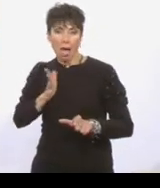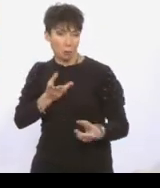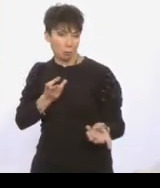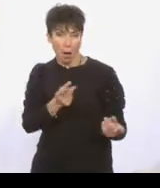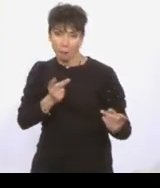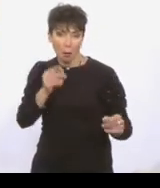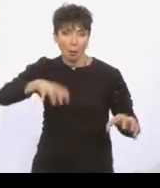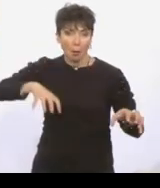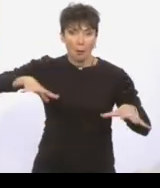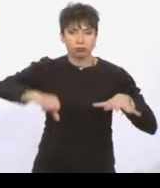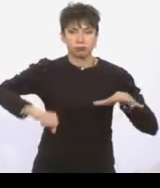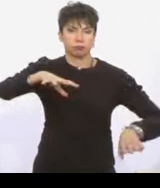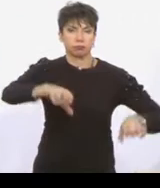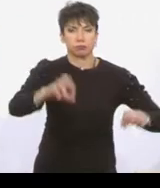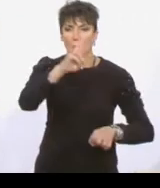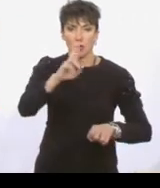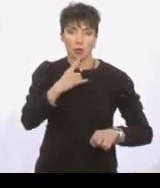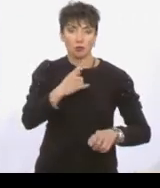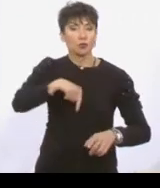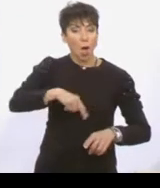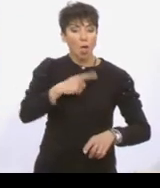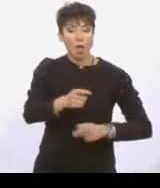αυτές οι περιοχές έχουν ήδη καταληφθεί από ρωσικές δυνάμεις.